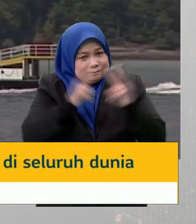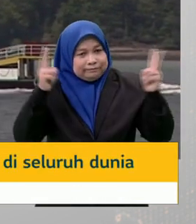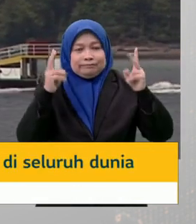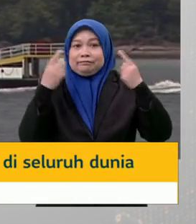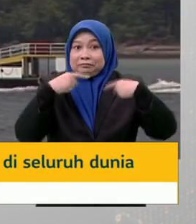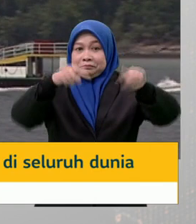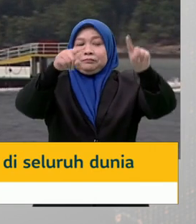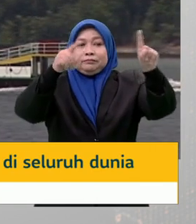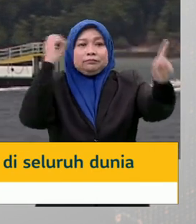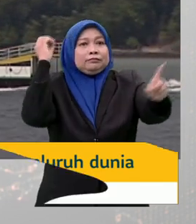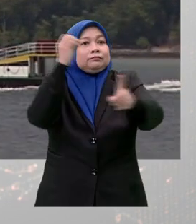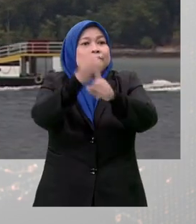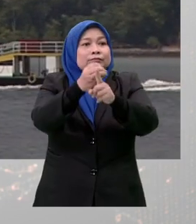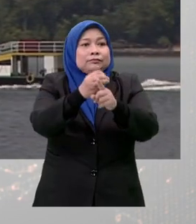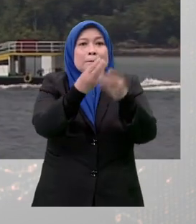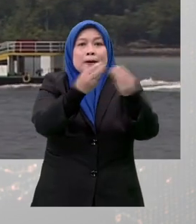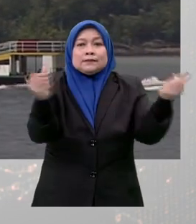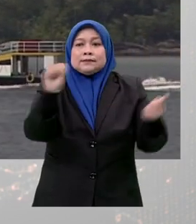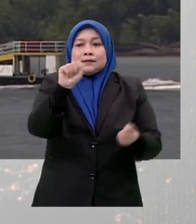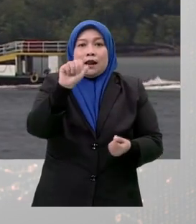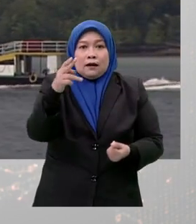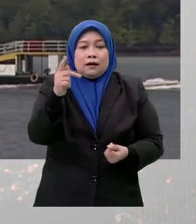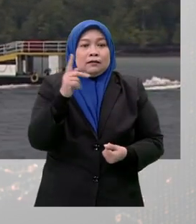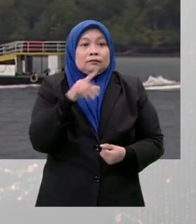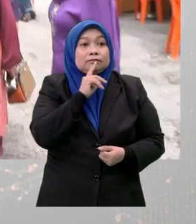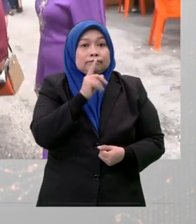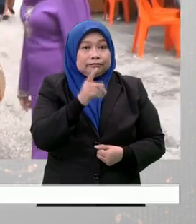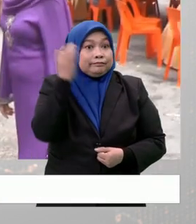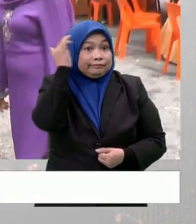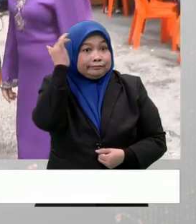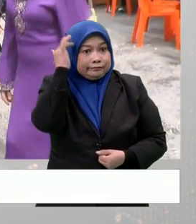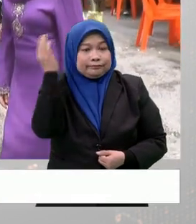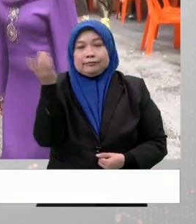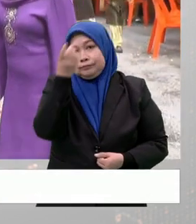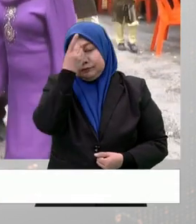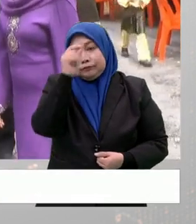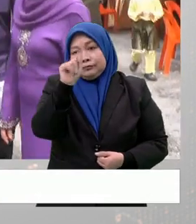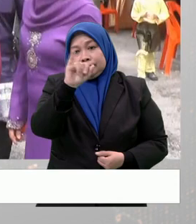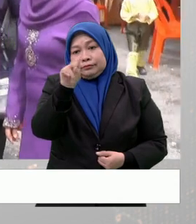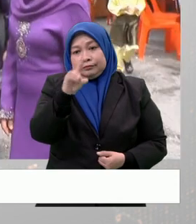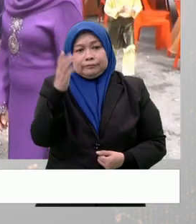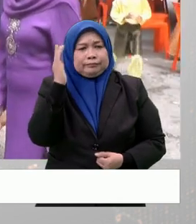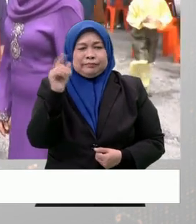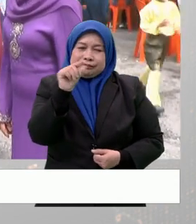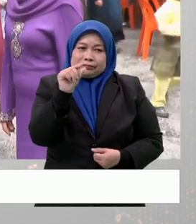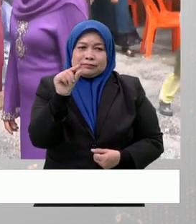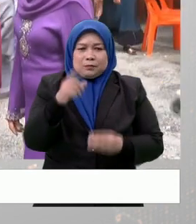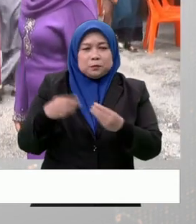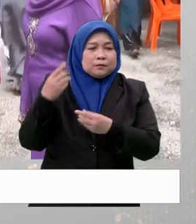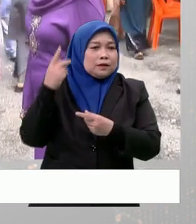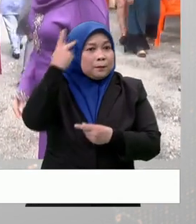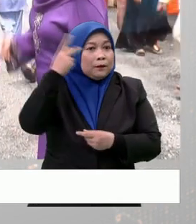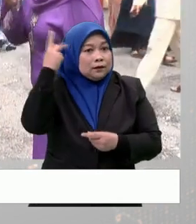Malaysia ini iaitu kerusi PAS Salak. Penyandangnya seperti kita tahu Datuk Seri Tajuddin Abdul Rahman walaupun ada sedikit konflik dengan UMNO